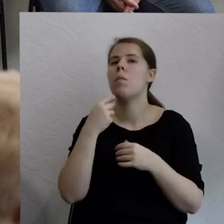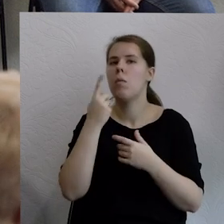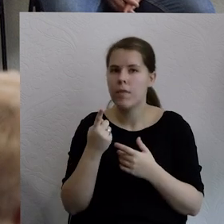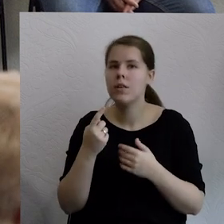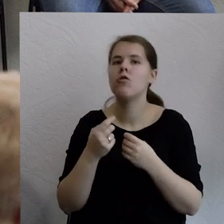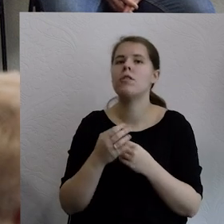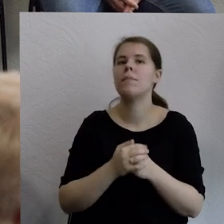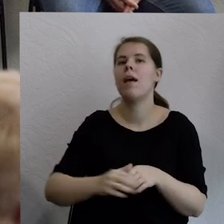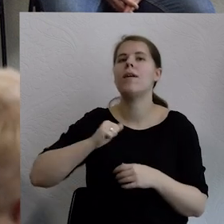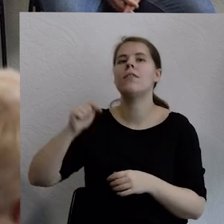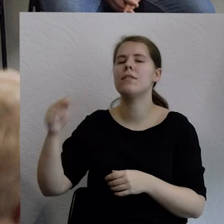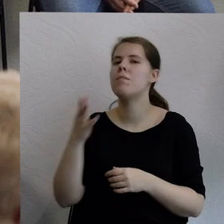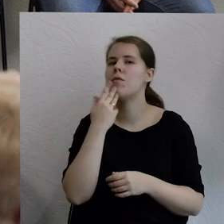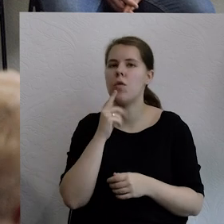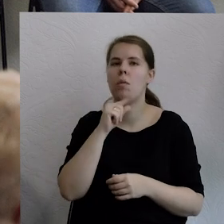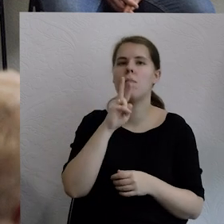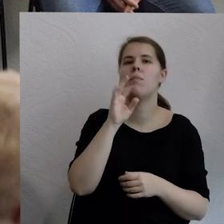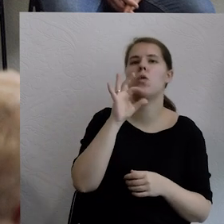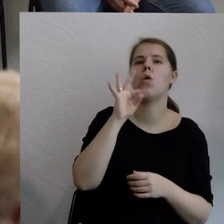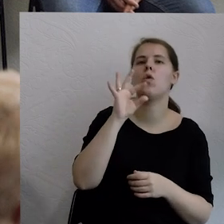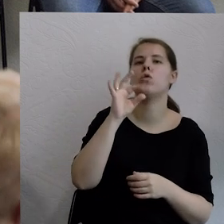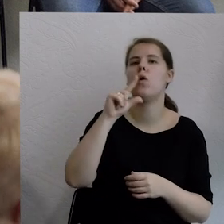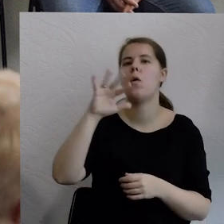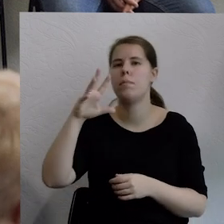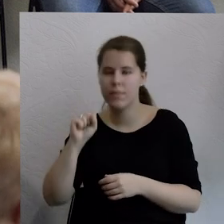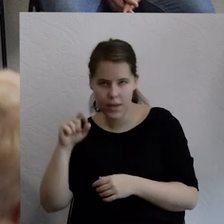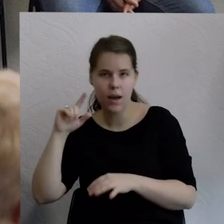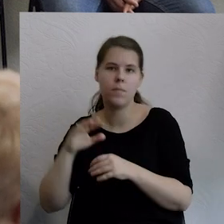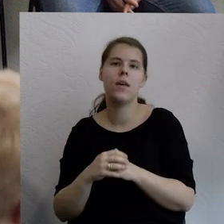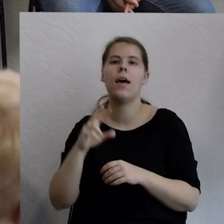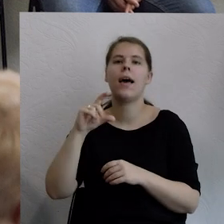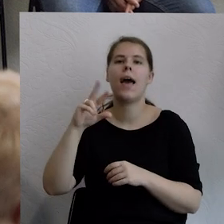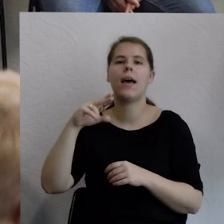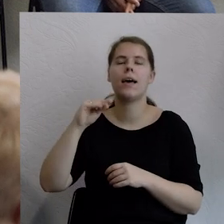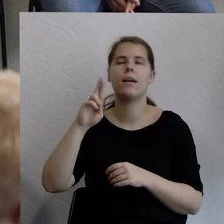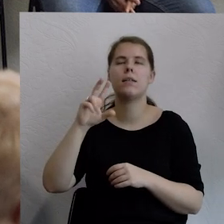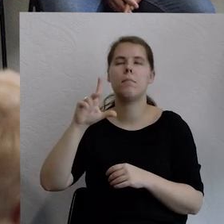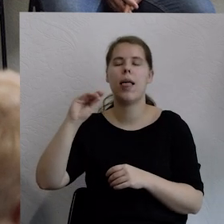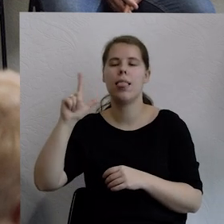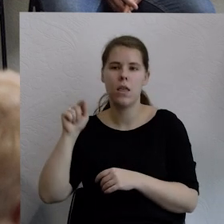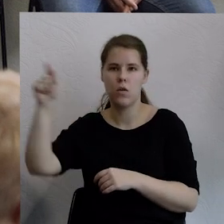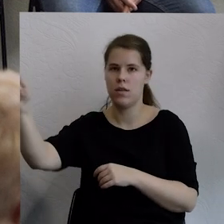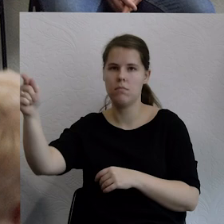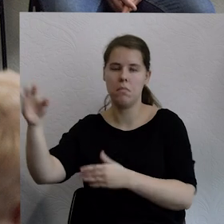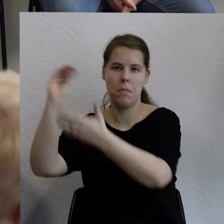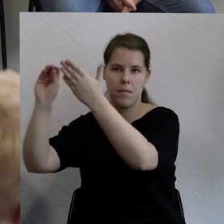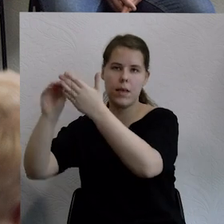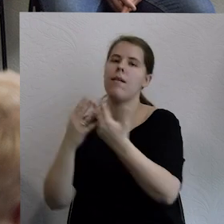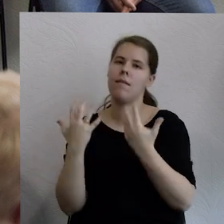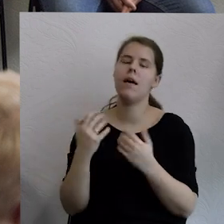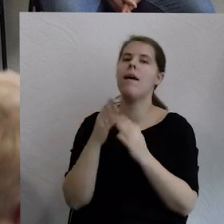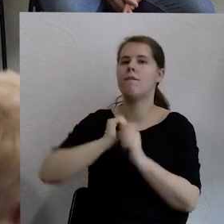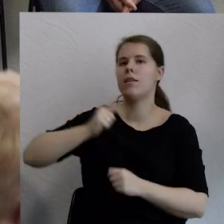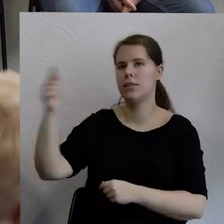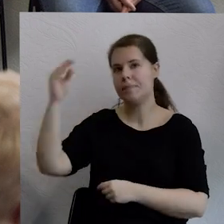protopiach, o których pisze Joanna Erbel. Ja chcę powiedzieć tak, my staramy